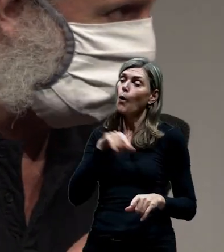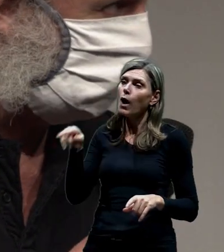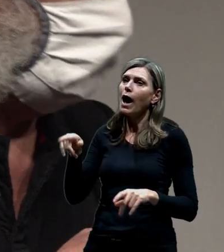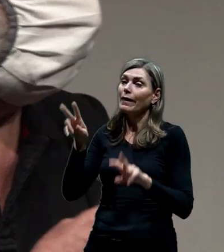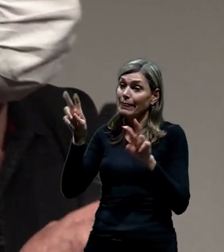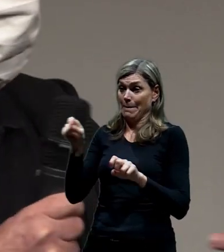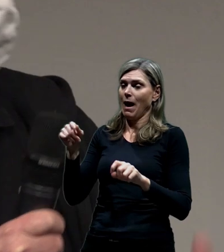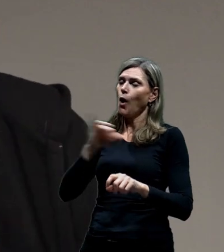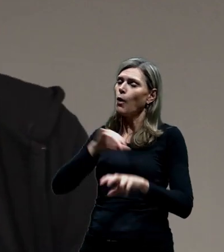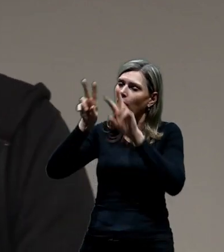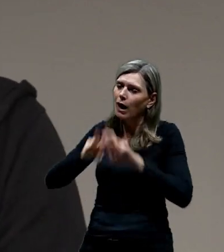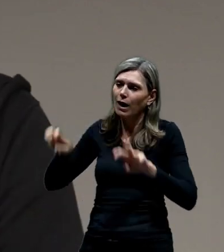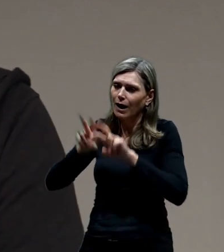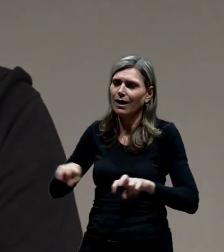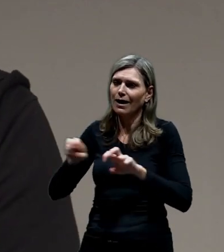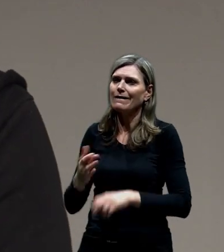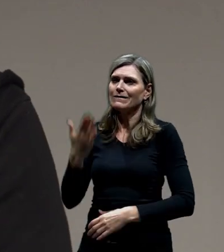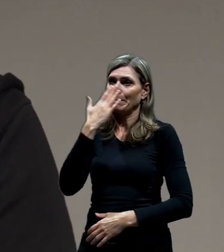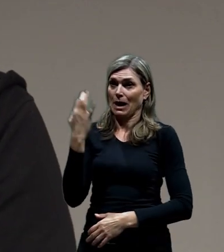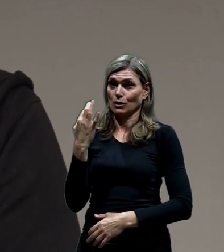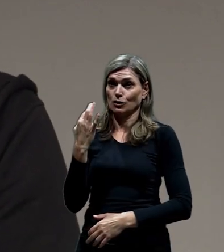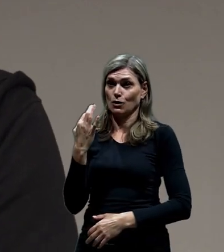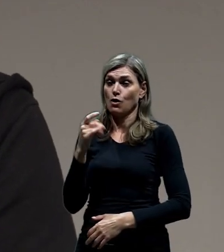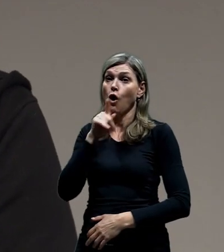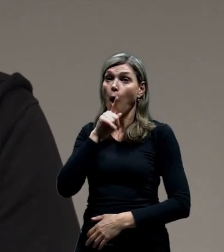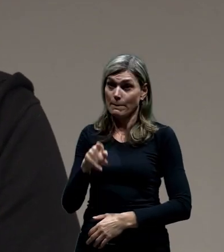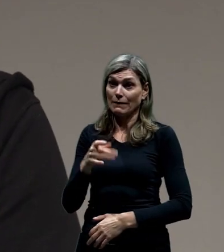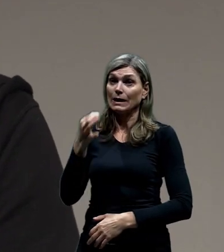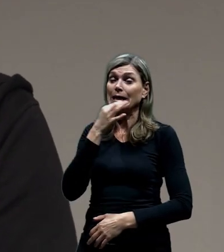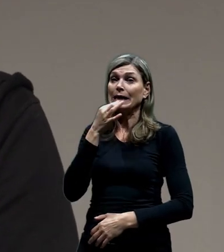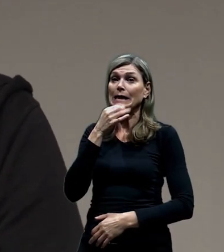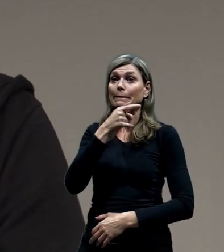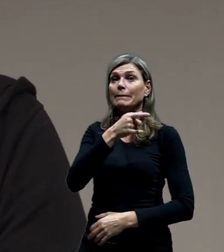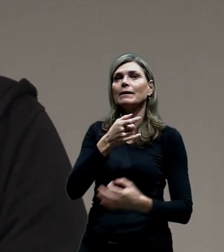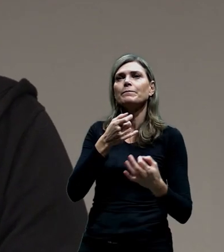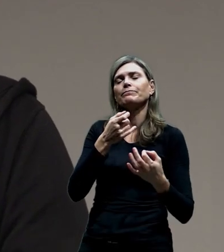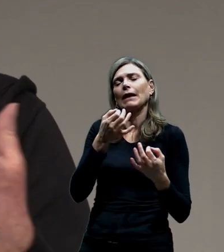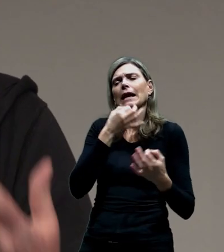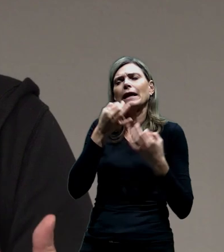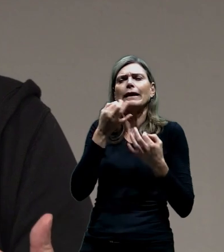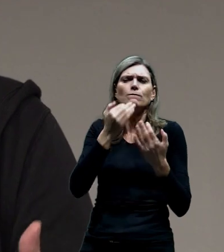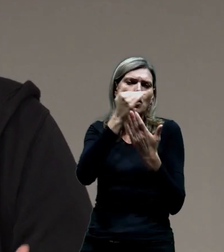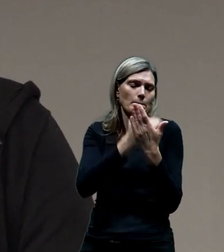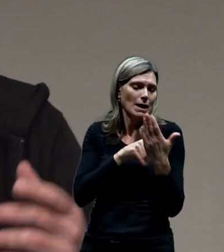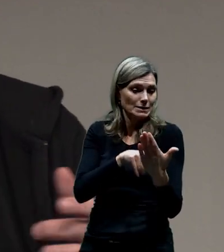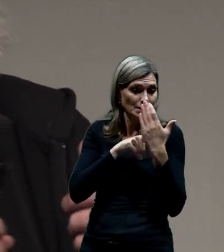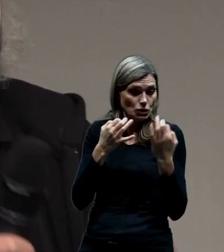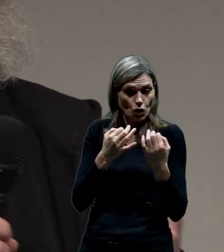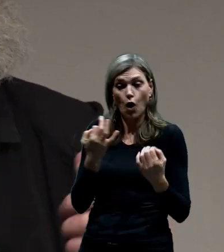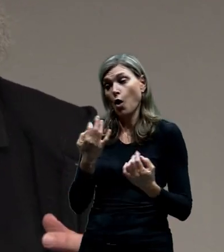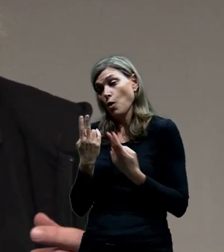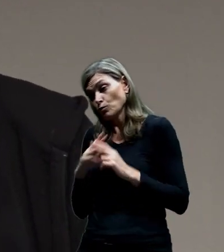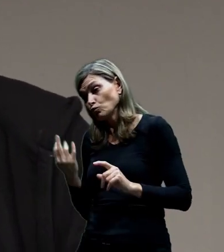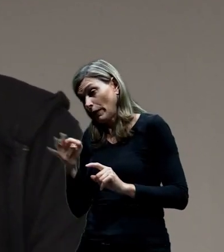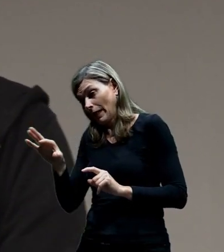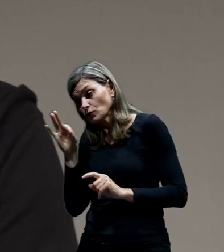tohleto téma, jestli vlastně to, jestli ta úleva na těch vstupních datech by třeba neobhájela vlastně jako takovýhle řešení, který vlastně